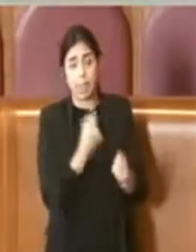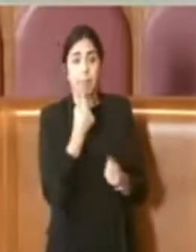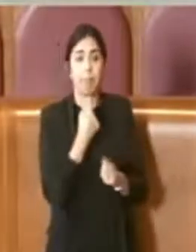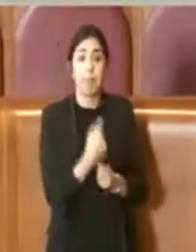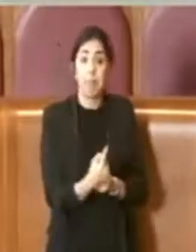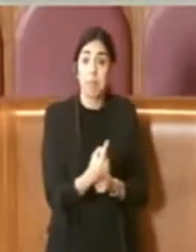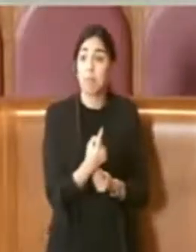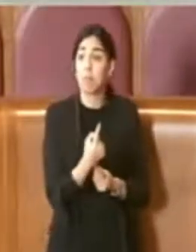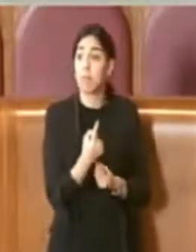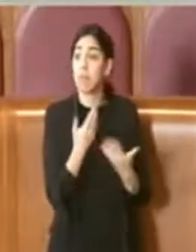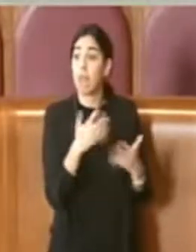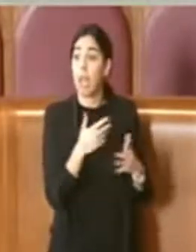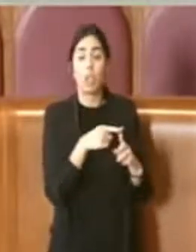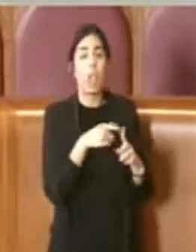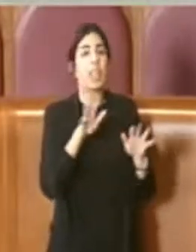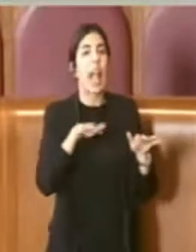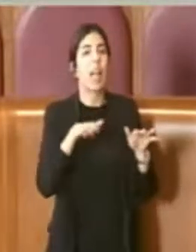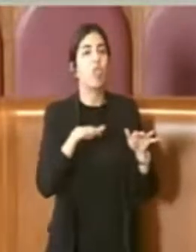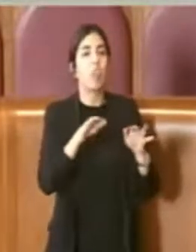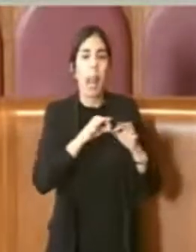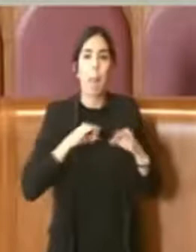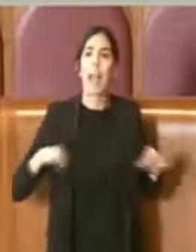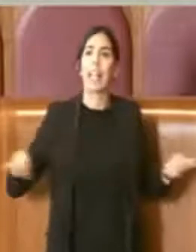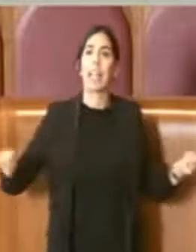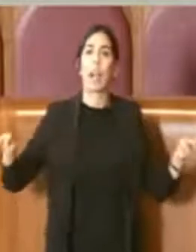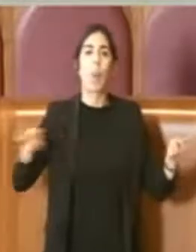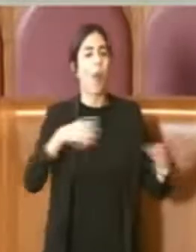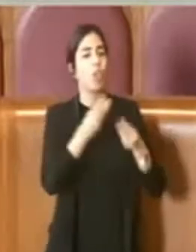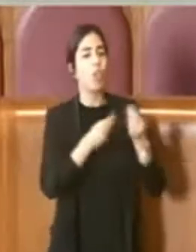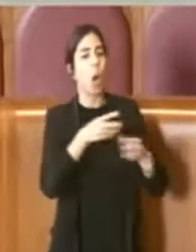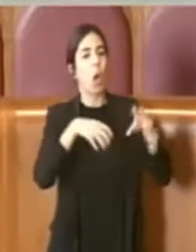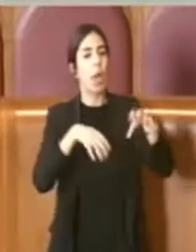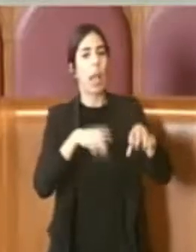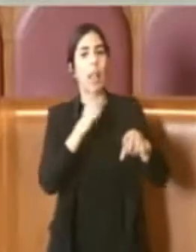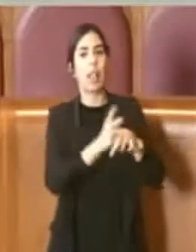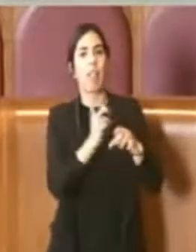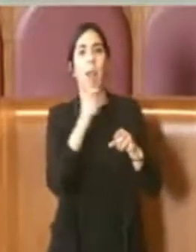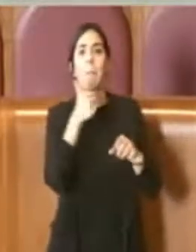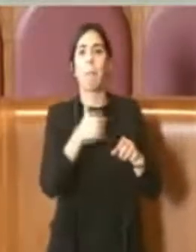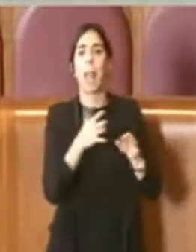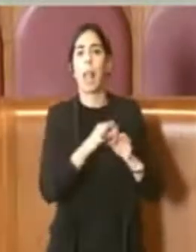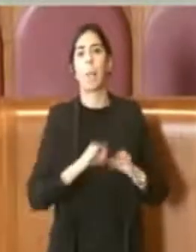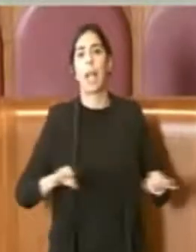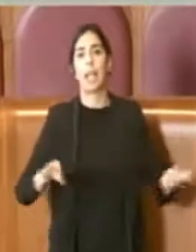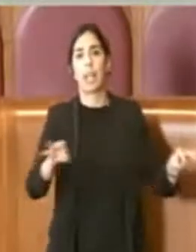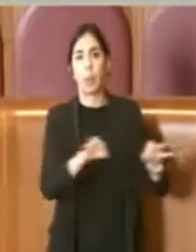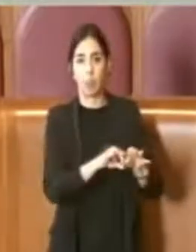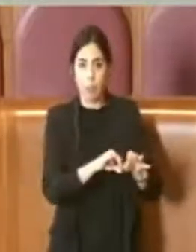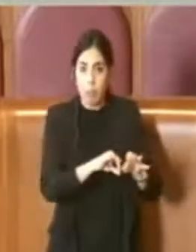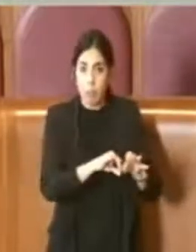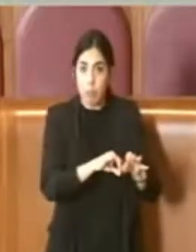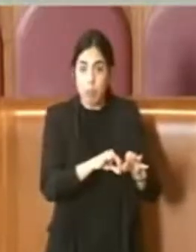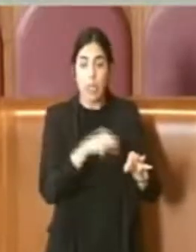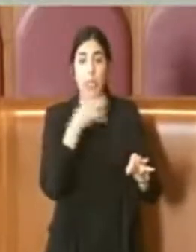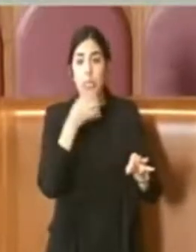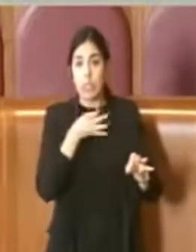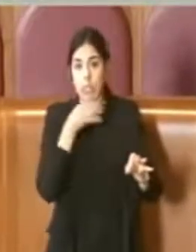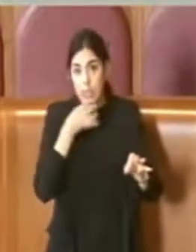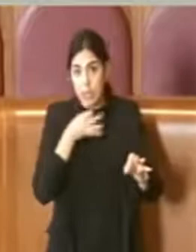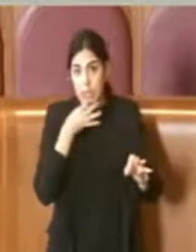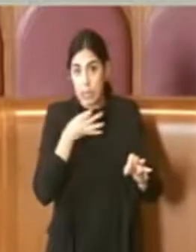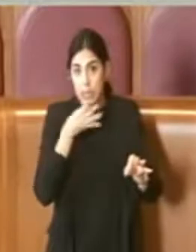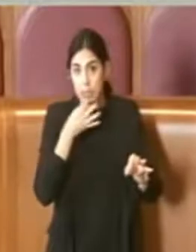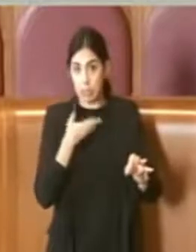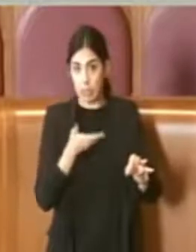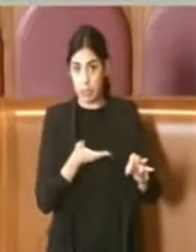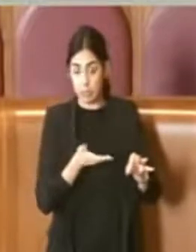un'area verde da diecimila metri quadri l'area ludica doveva essere di mille metri quadri, detto francamente ci sarebbero stati decine e decine